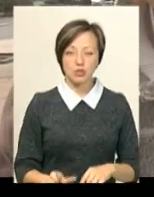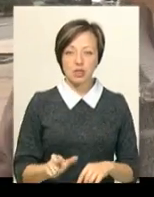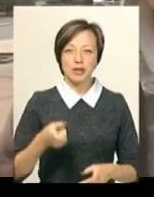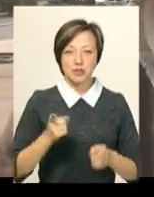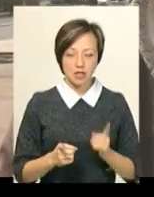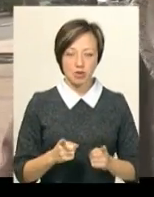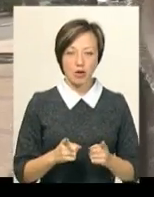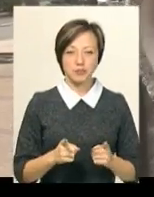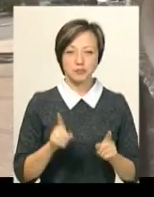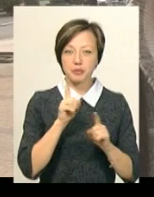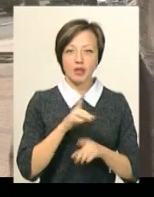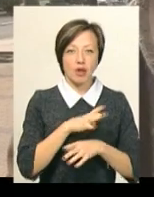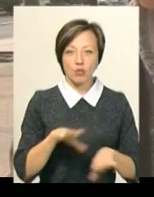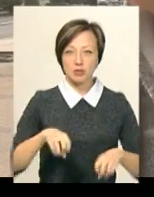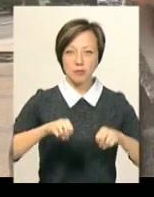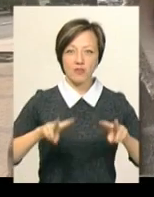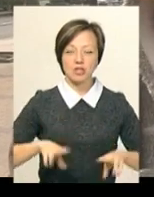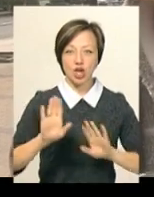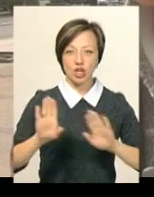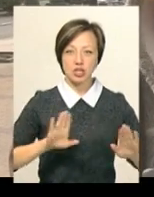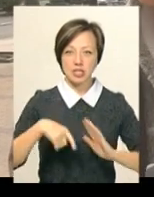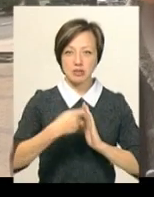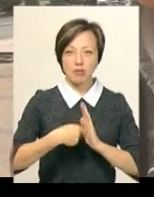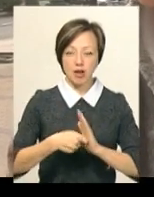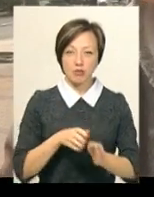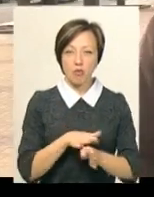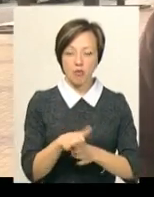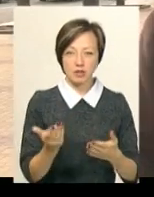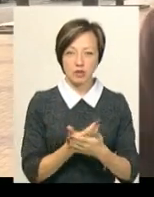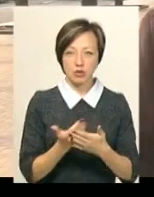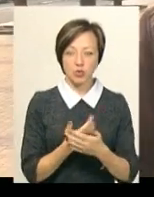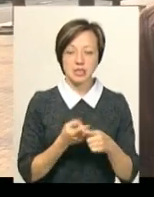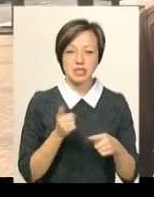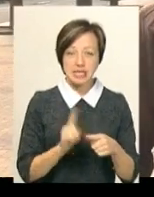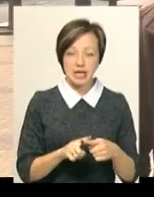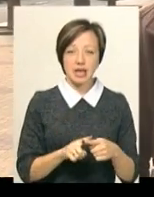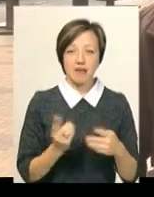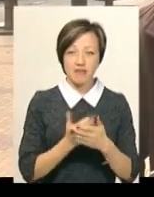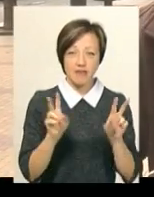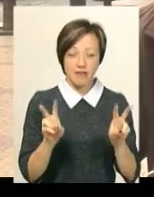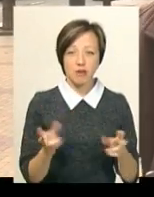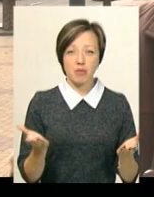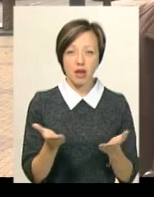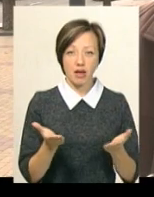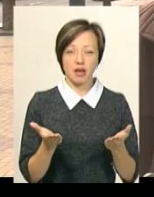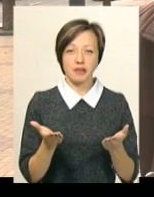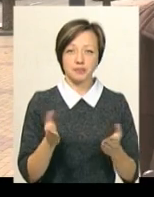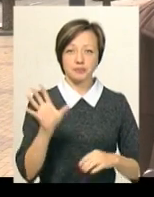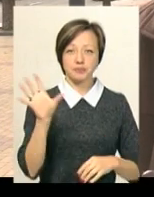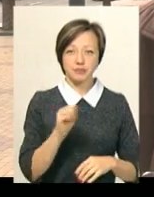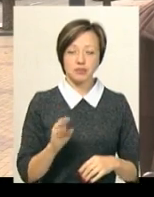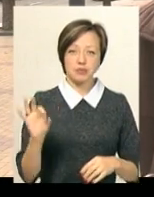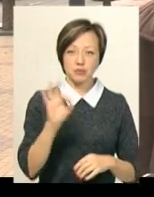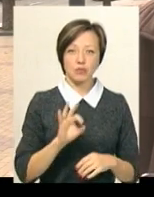дійсно, не будучи професійним режисером, вона знімає полнометражне кіно. Це фільм, який, це про